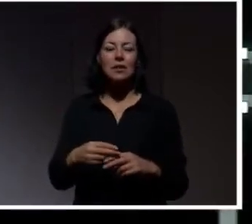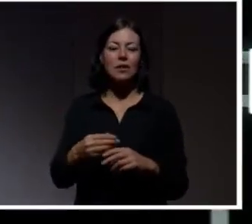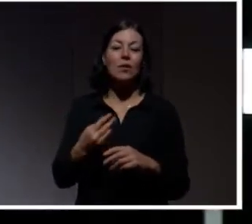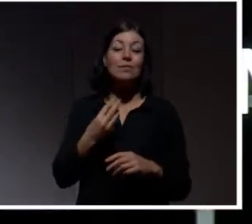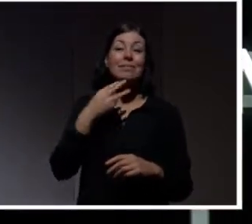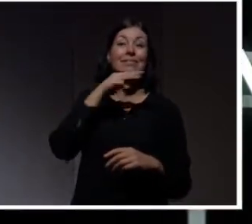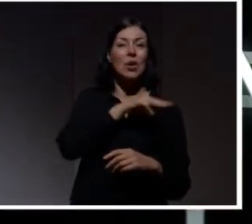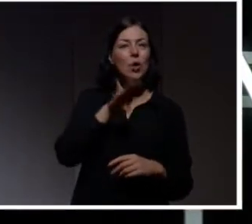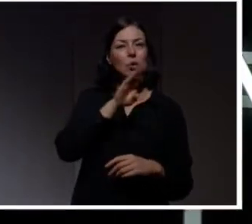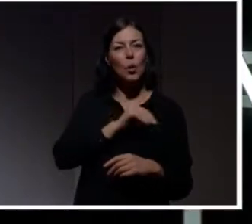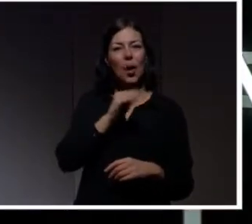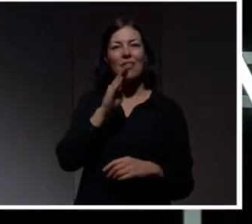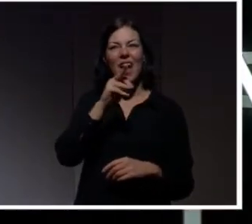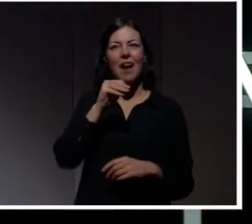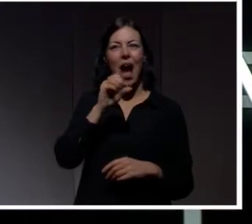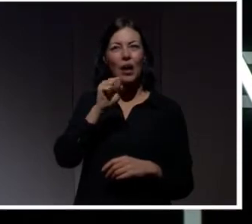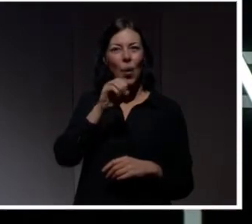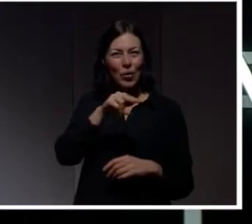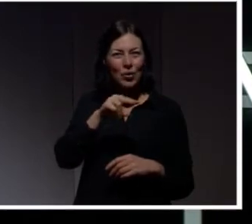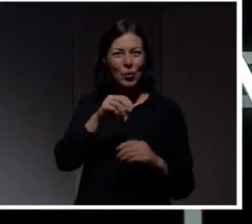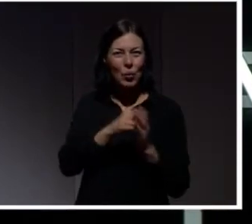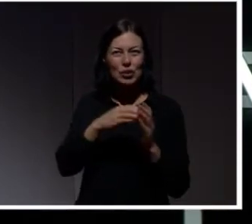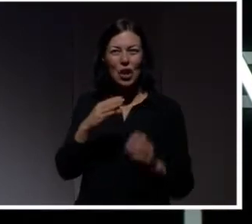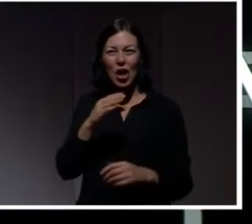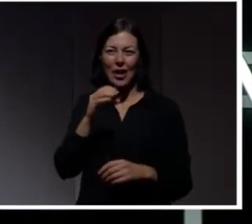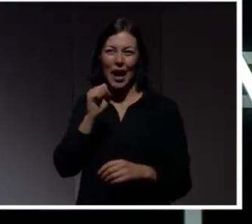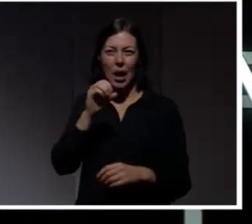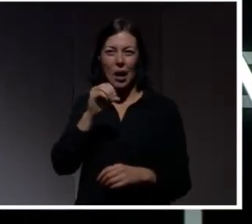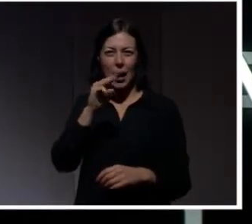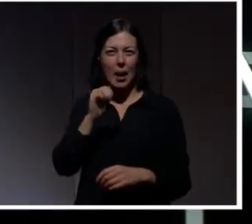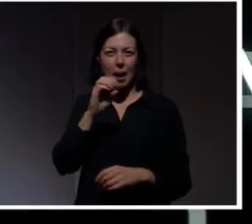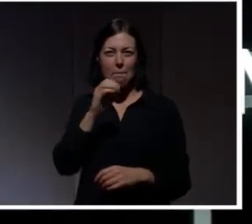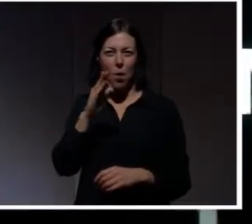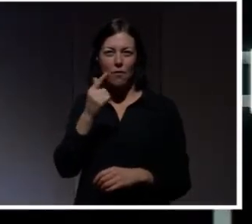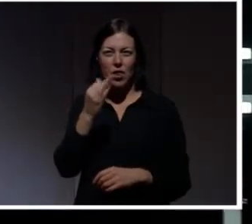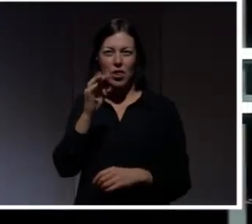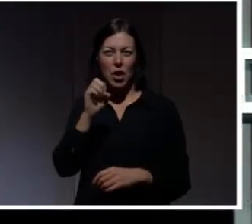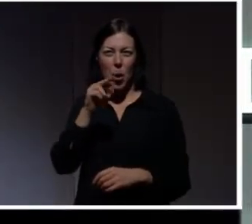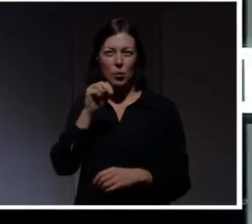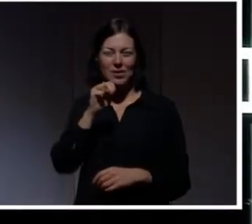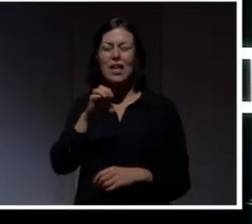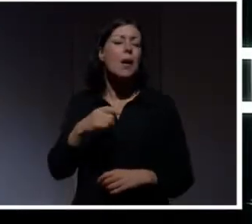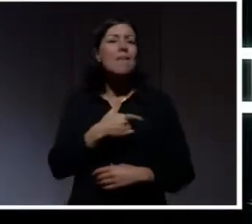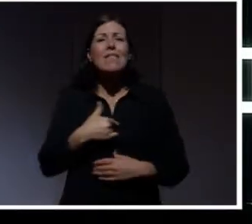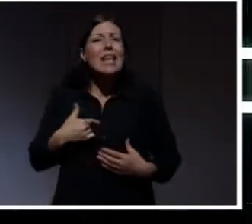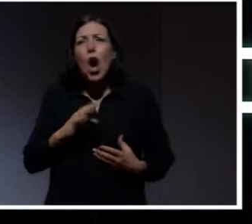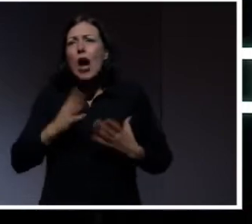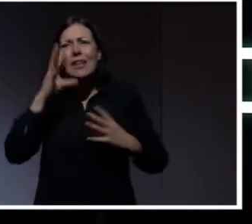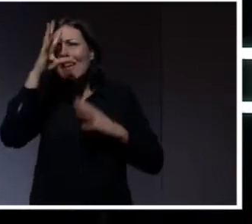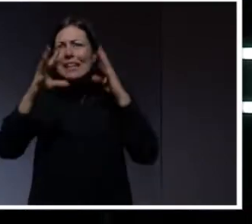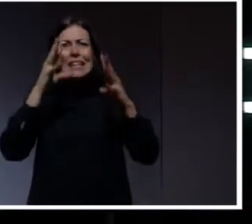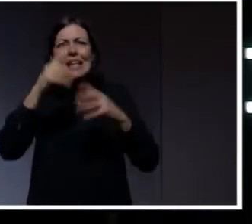var det stora. Så vi har inte jättemycket fantasi. Vi är inte särskilt duktiga på det här. Och vi